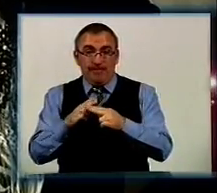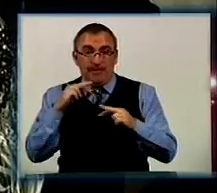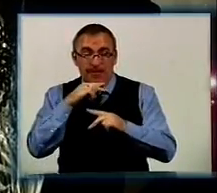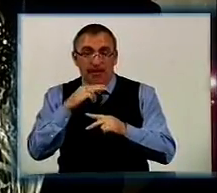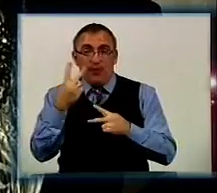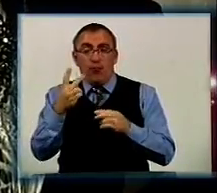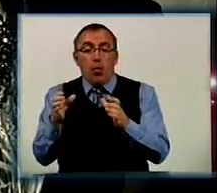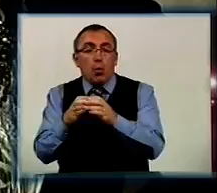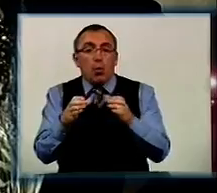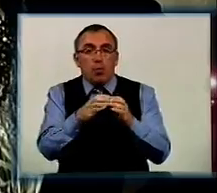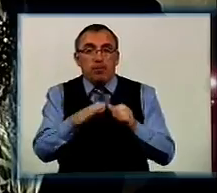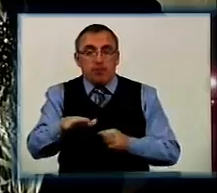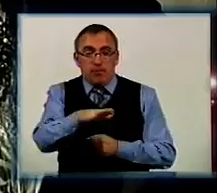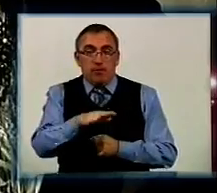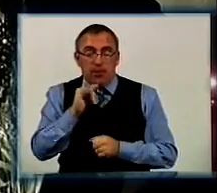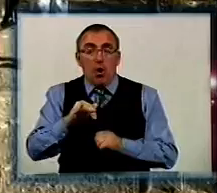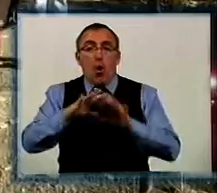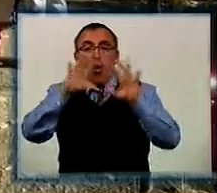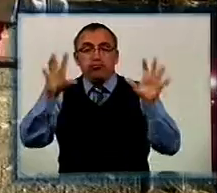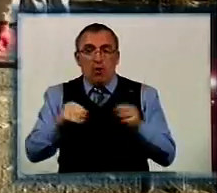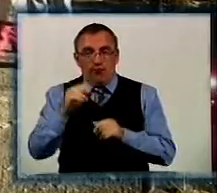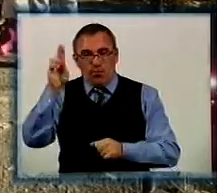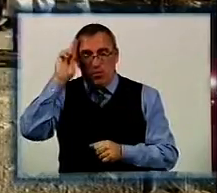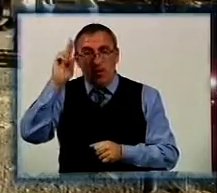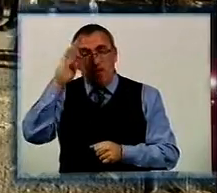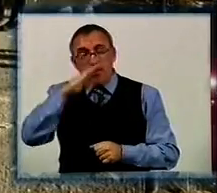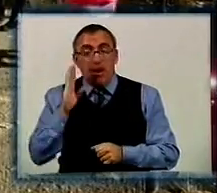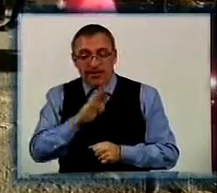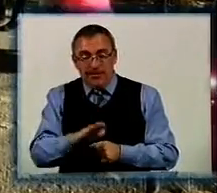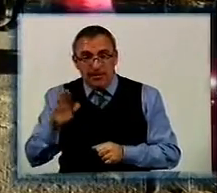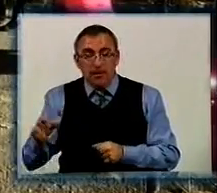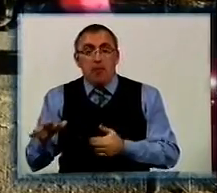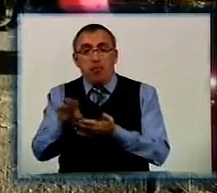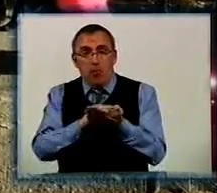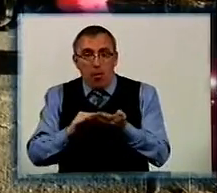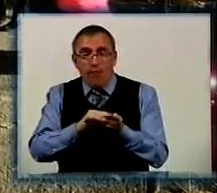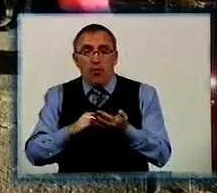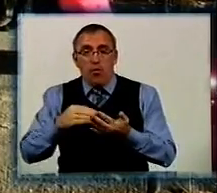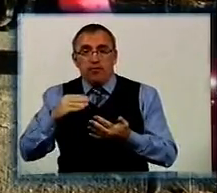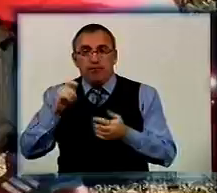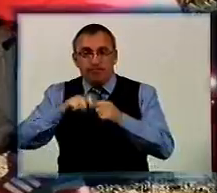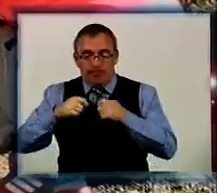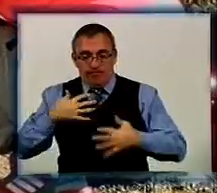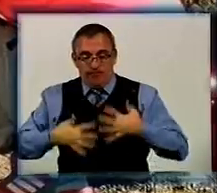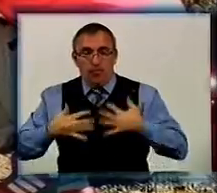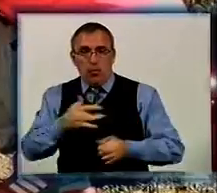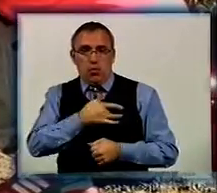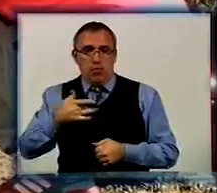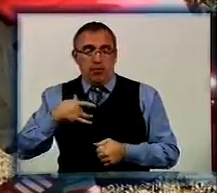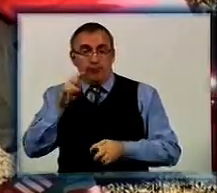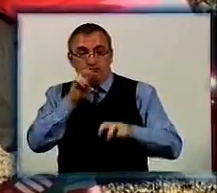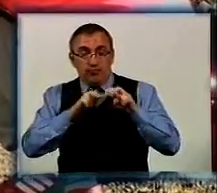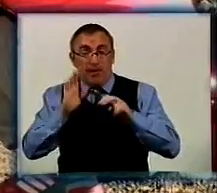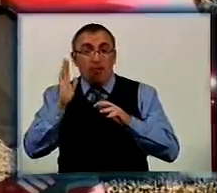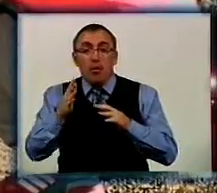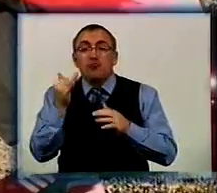двох груп і общественного туалету. Батьки разом з дітьми зараз повторно проходять обстеження на виявлення туберкульозу. Поки